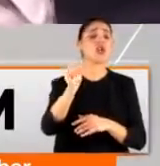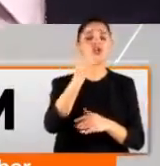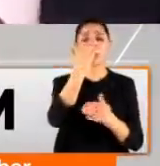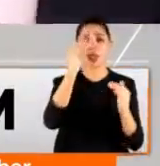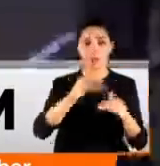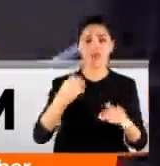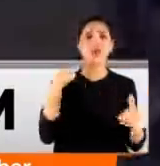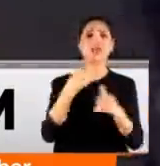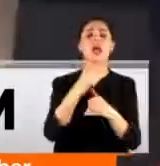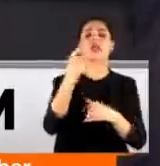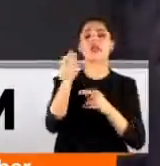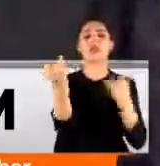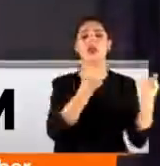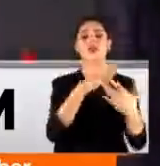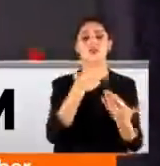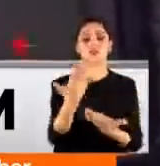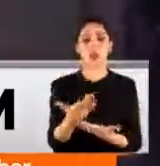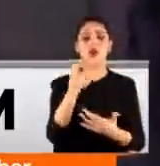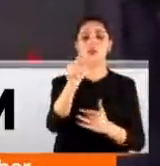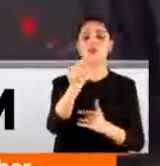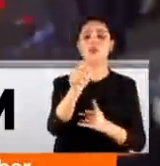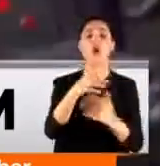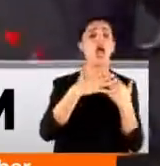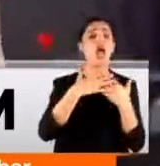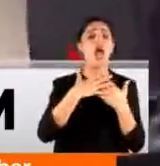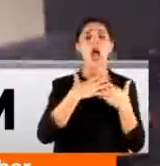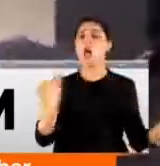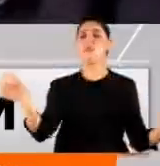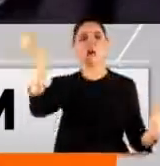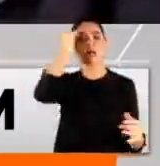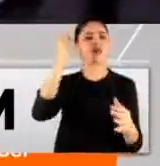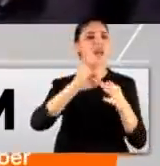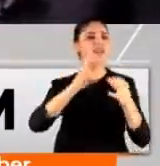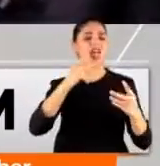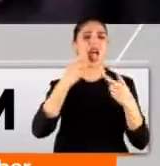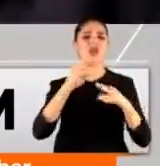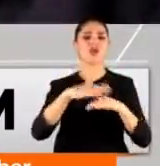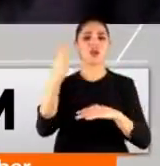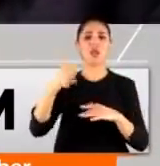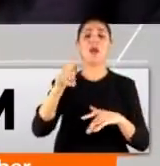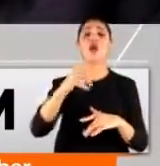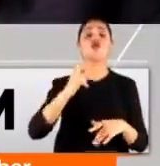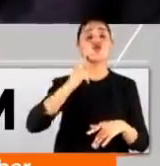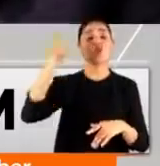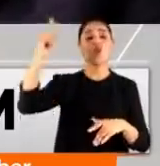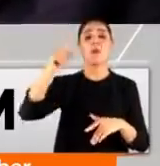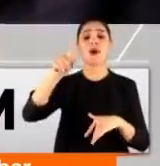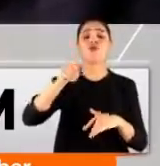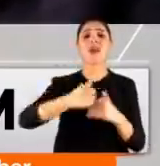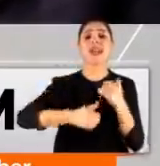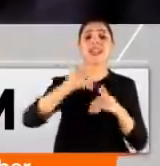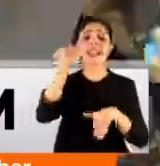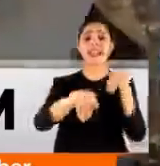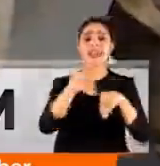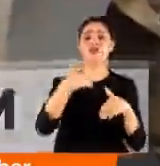yeni bir tartışma. Son sözleri ise yaşadığı en büyük pişmanlığa ilişkindi. Cumhurbaşkanlığı seçiminde keşke CHP yönetimine